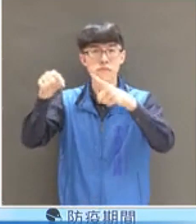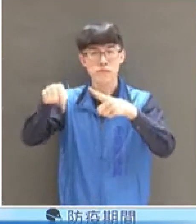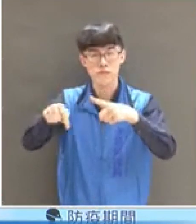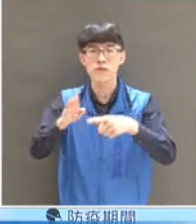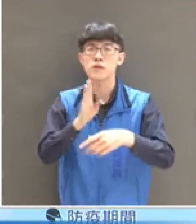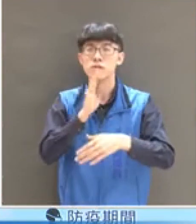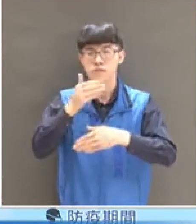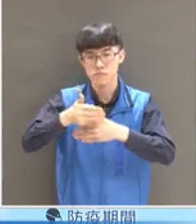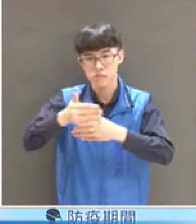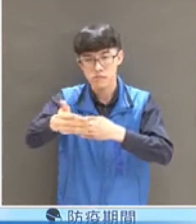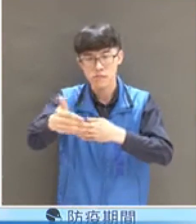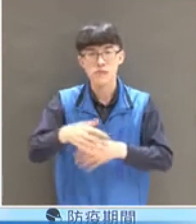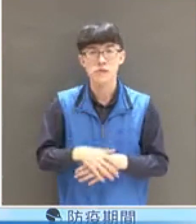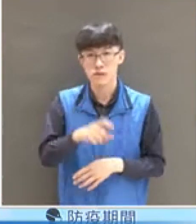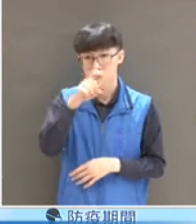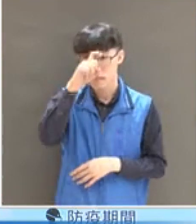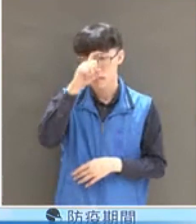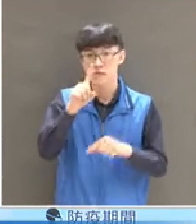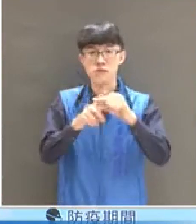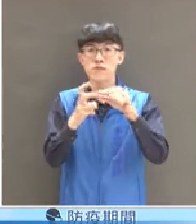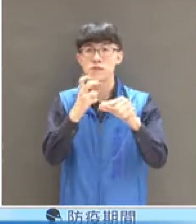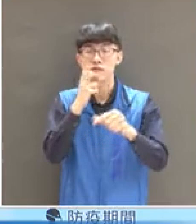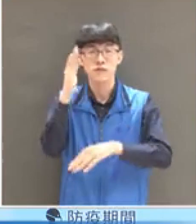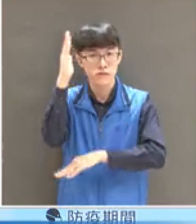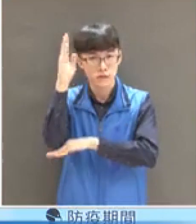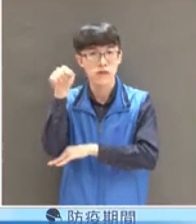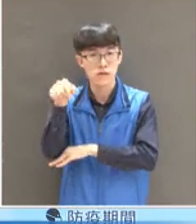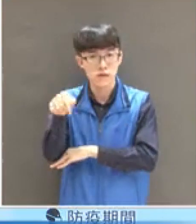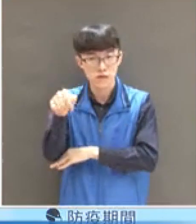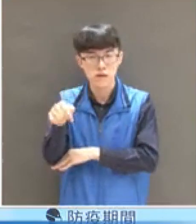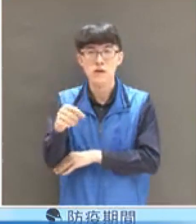利用時間利用場合利用機會讓國人有信心